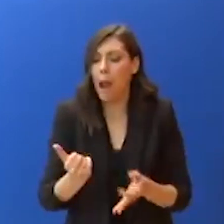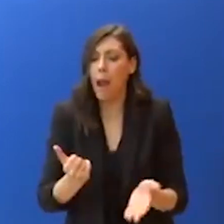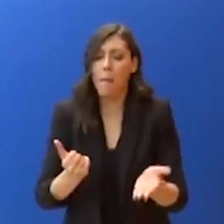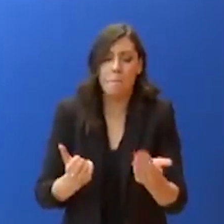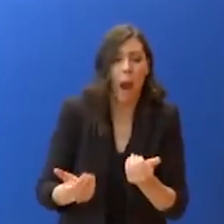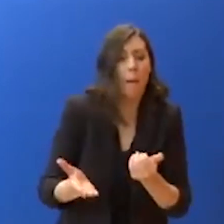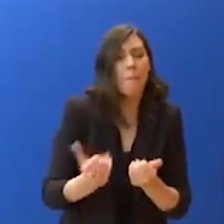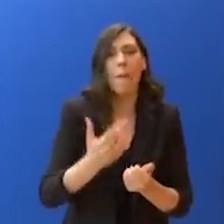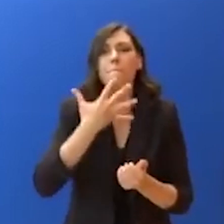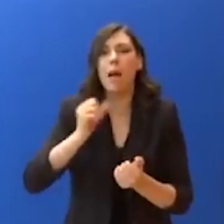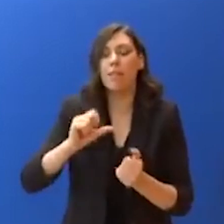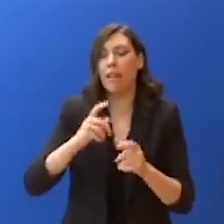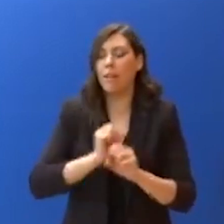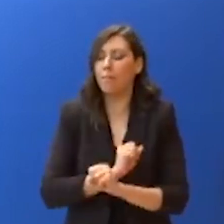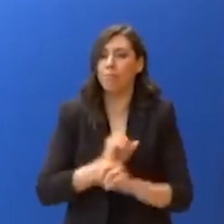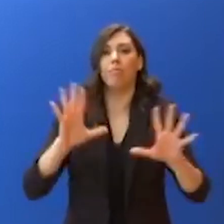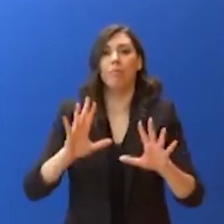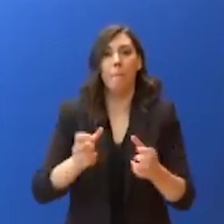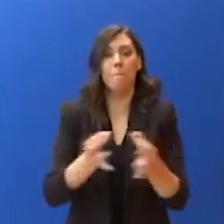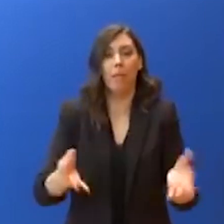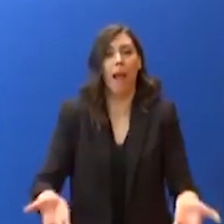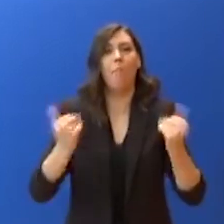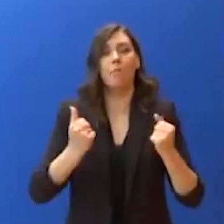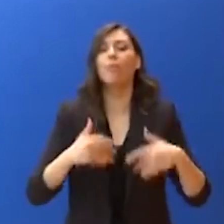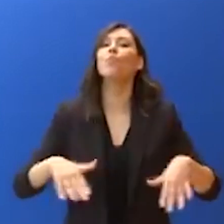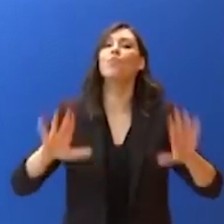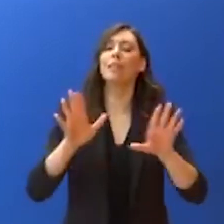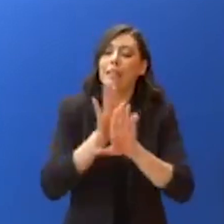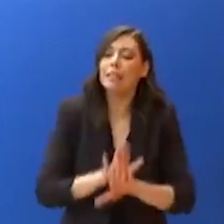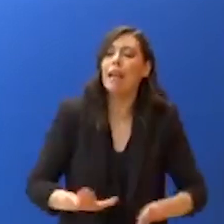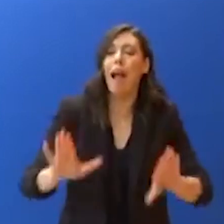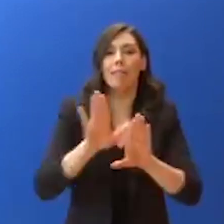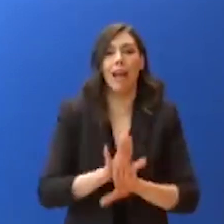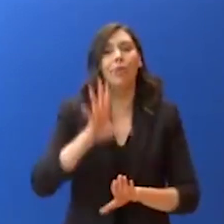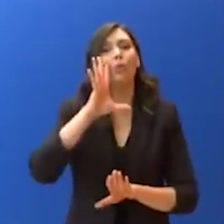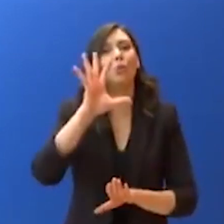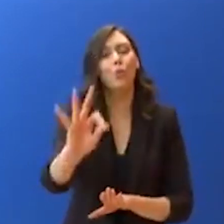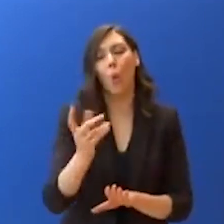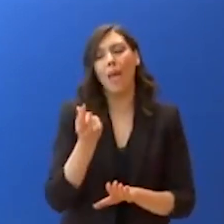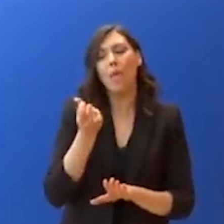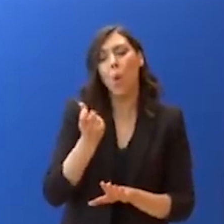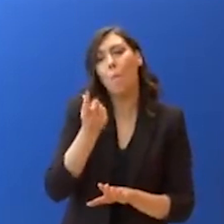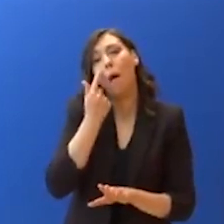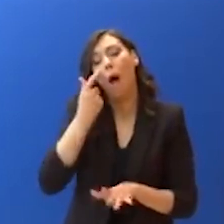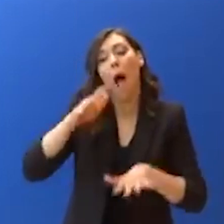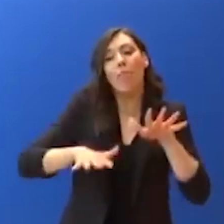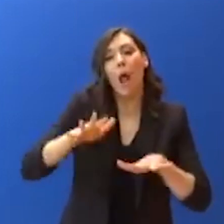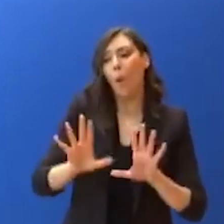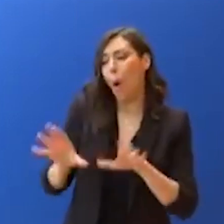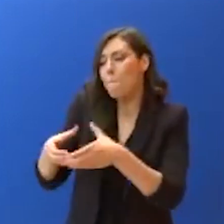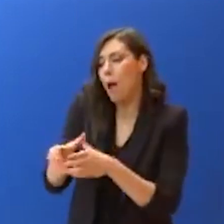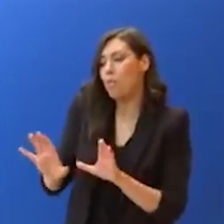διακόπτης. Θα ξεδιπλώνεται σε διαδοχικές φάσεις, διαφορετικές για κάθε τομέα της οικονομίας και κάθε πληθυσμιακή ομάδα.